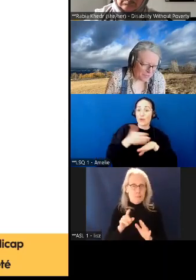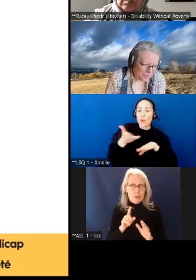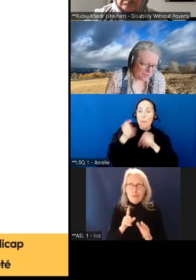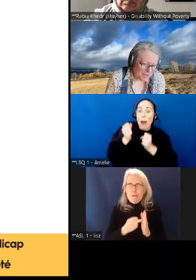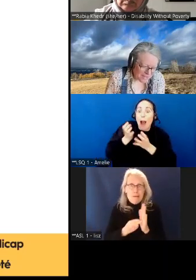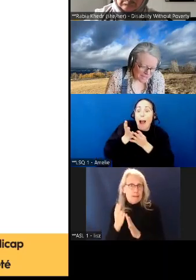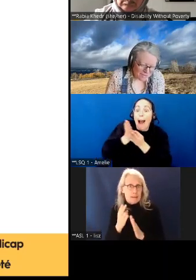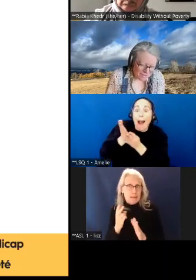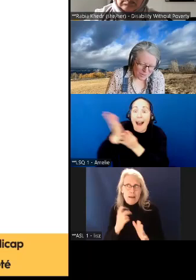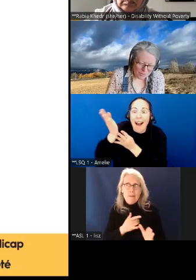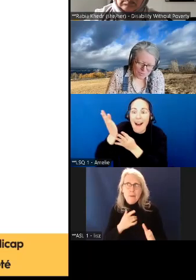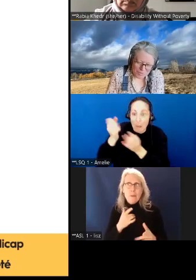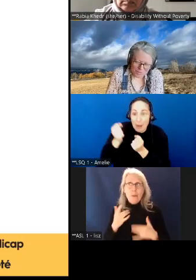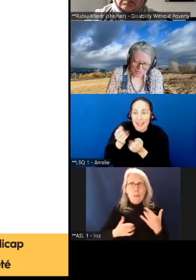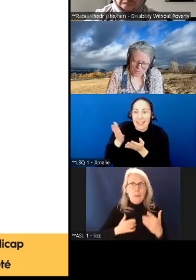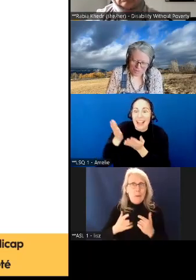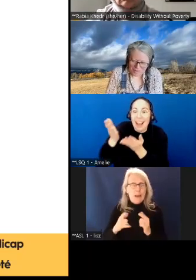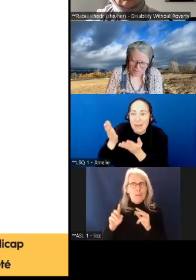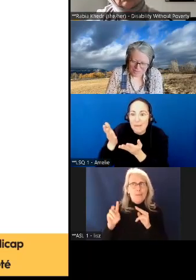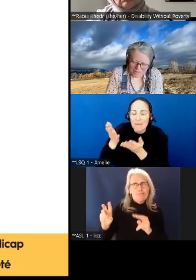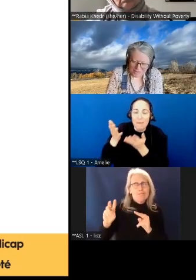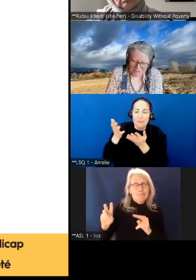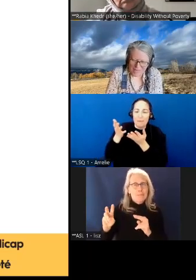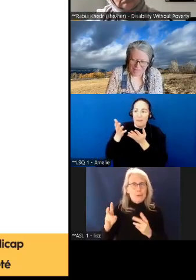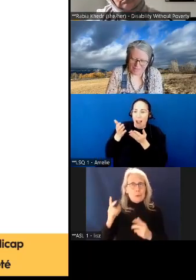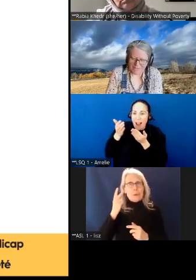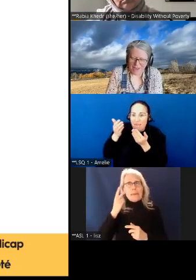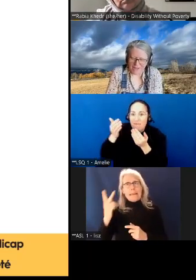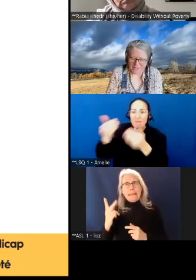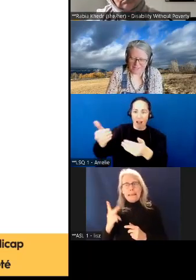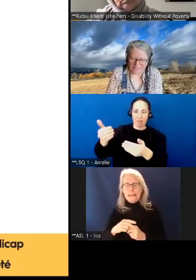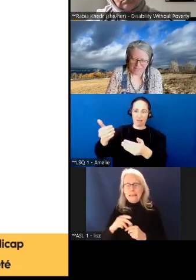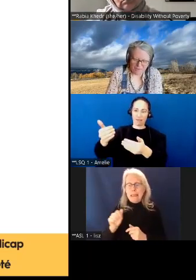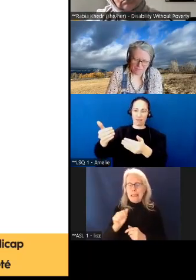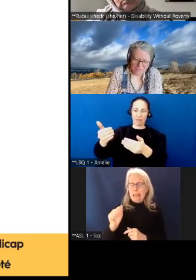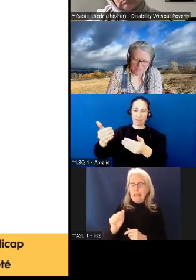possibilité de faire avancer